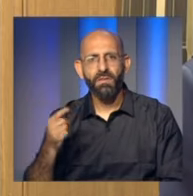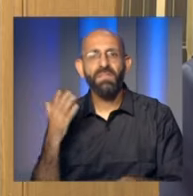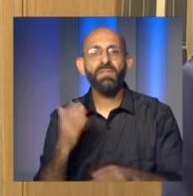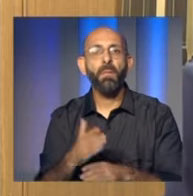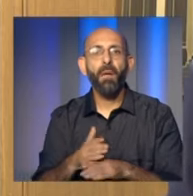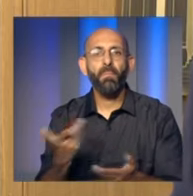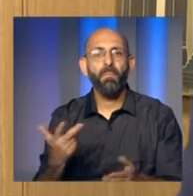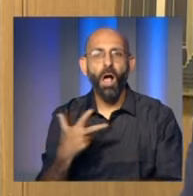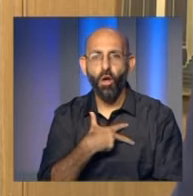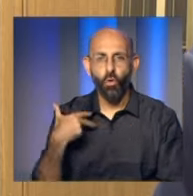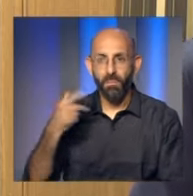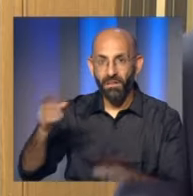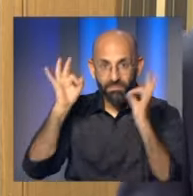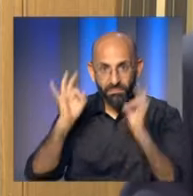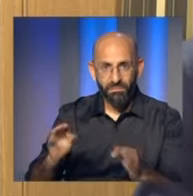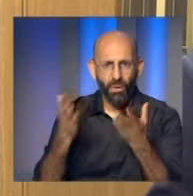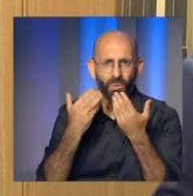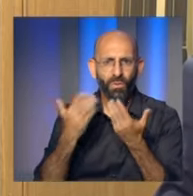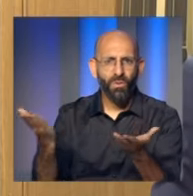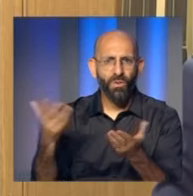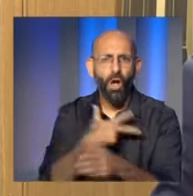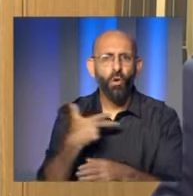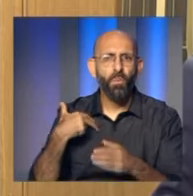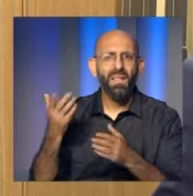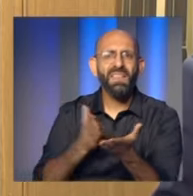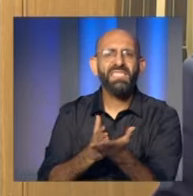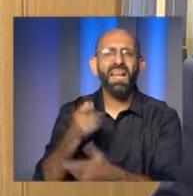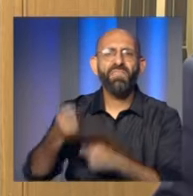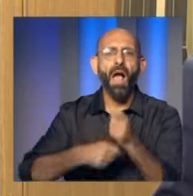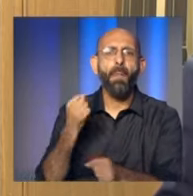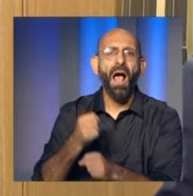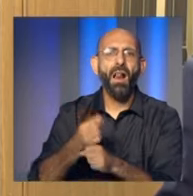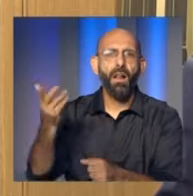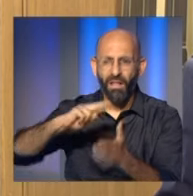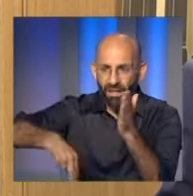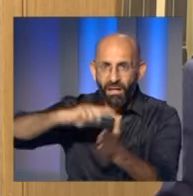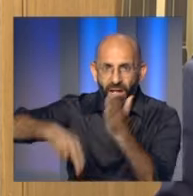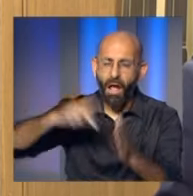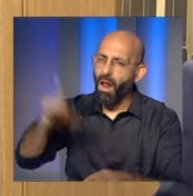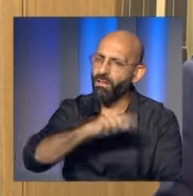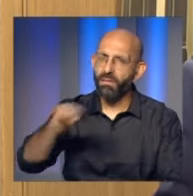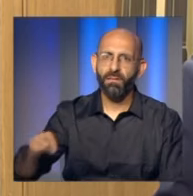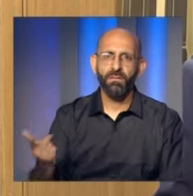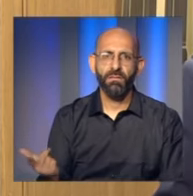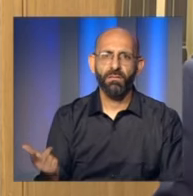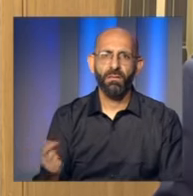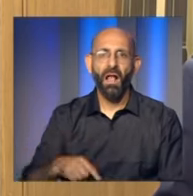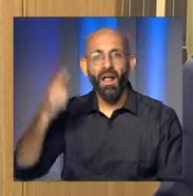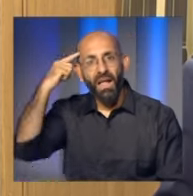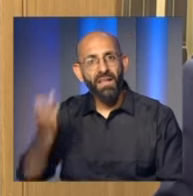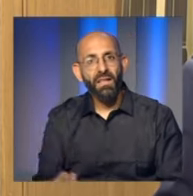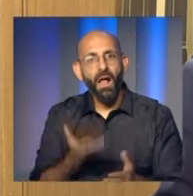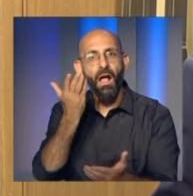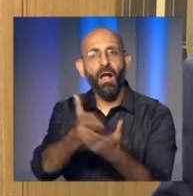قانون محال بمرسوم من الحكومة بالشكل لا يمكن أن نقبله بكون حاليا حكومة تصريف أعمال